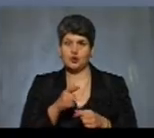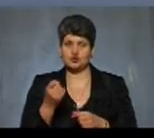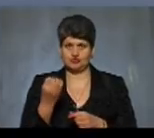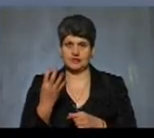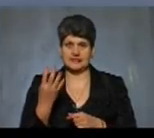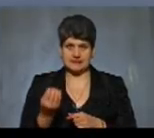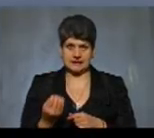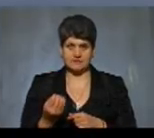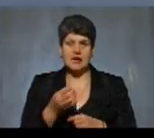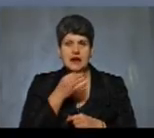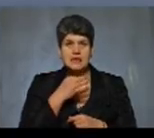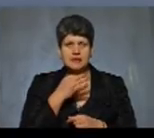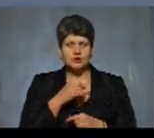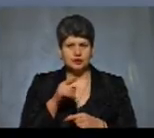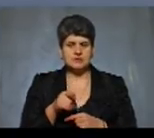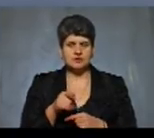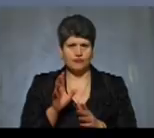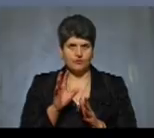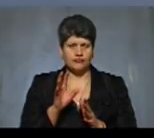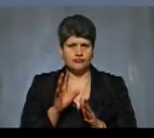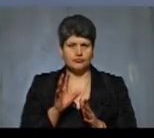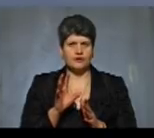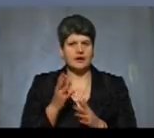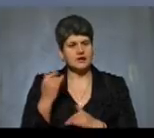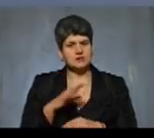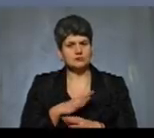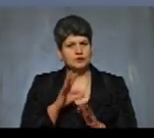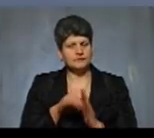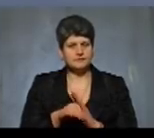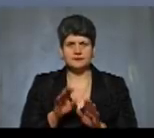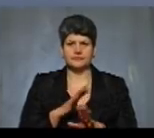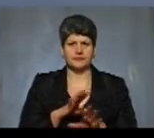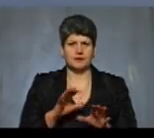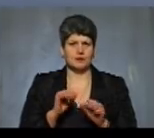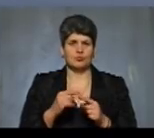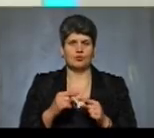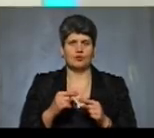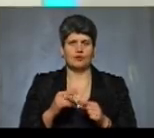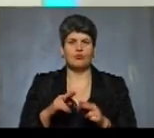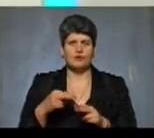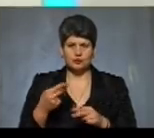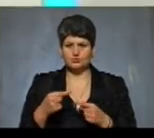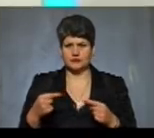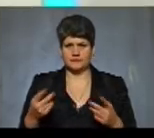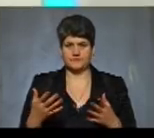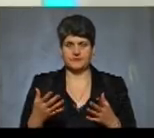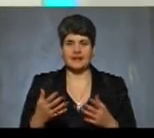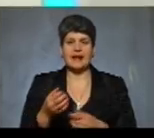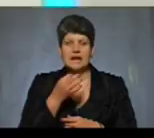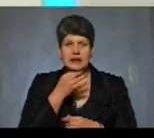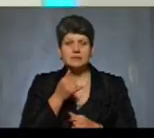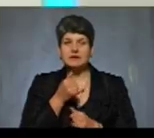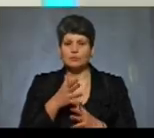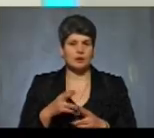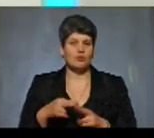чи ліки до таких товарів раніше належали? Тому що ми можемо повернути будь-який товар. Однозначно. Ліки ми раніше не могли